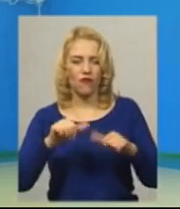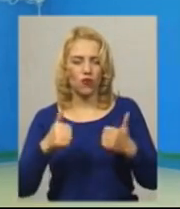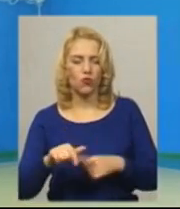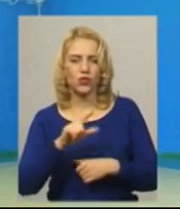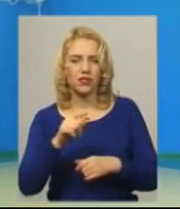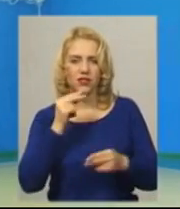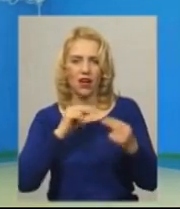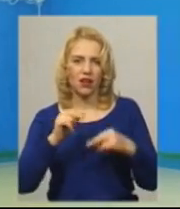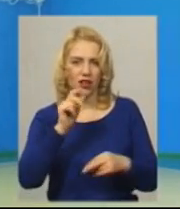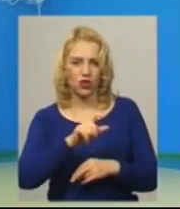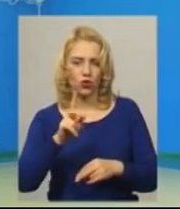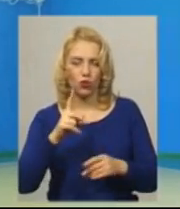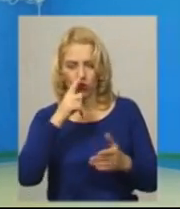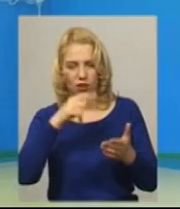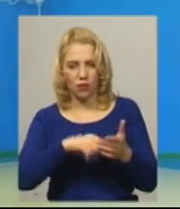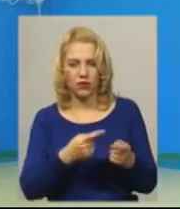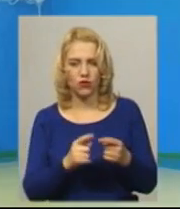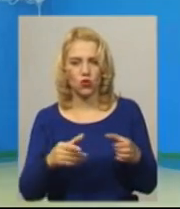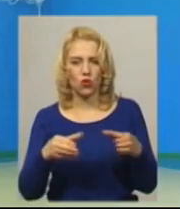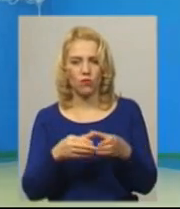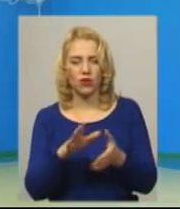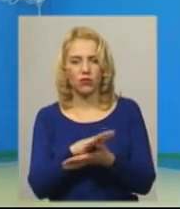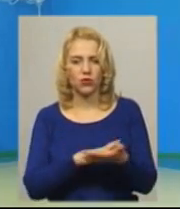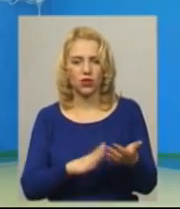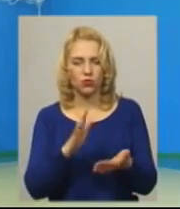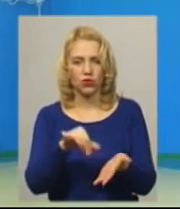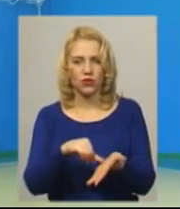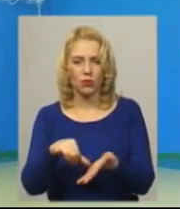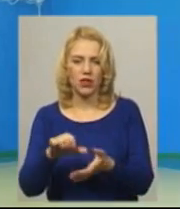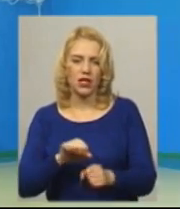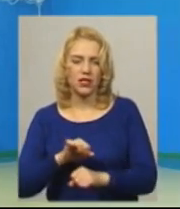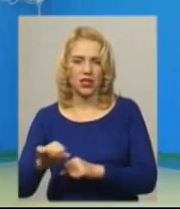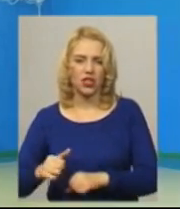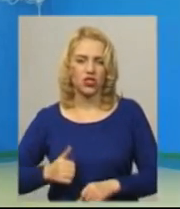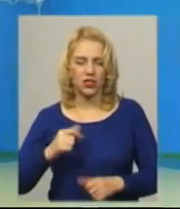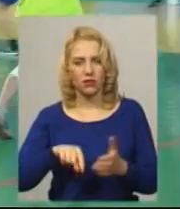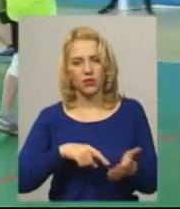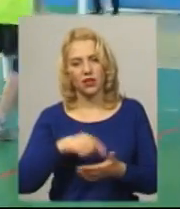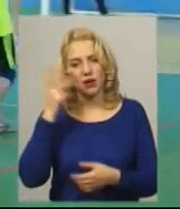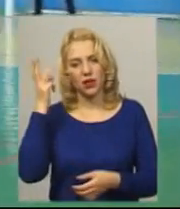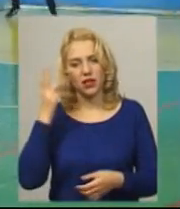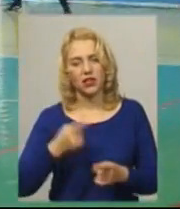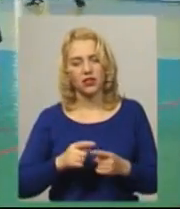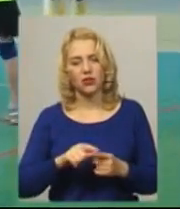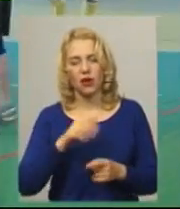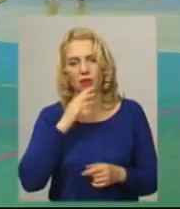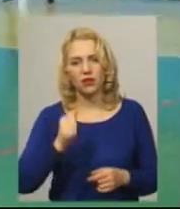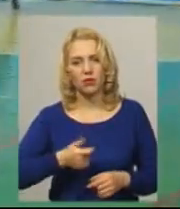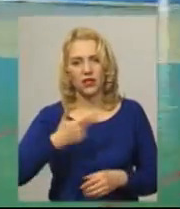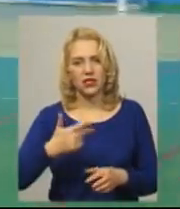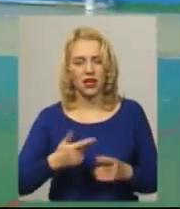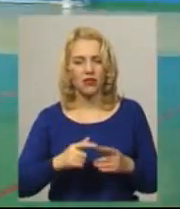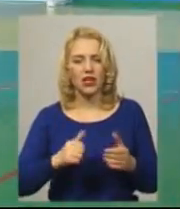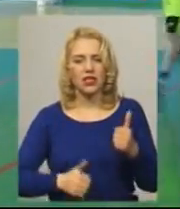герців, які потрапляють в цю команду. І подальші вони будуть виступати, захищати честь іменно міста Хмельницького. Багато презерв з маніє